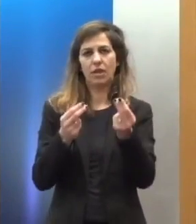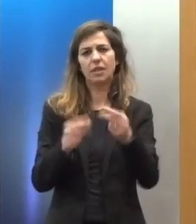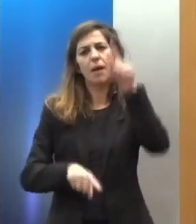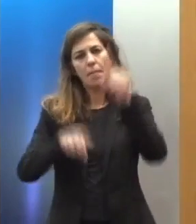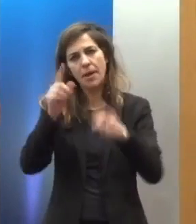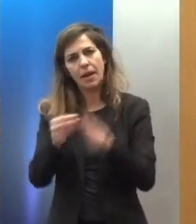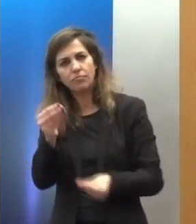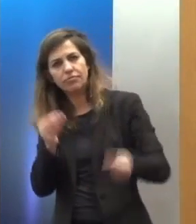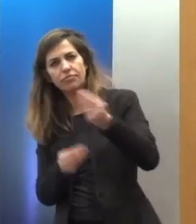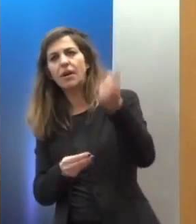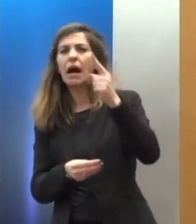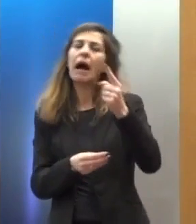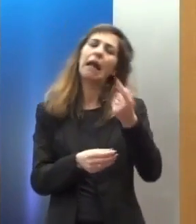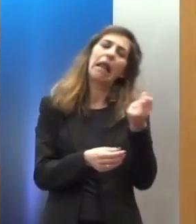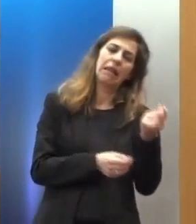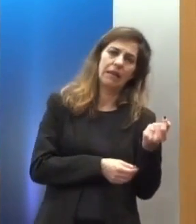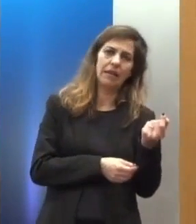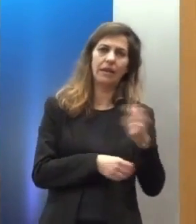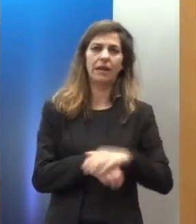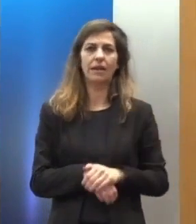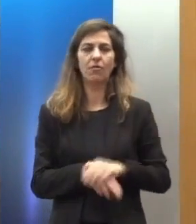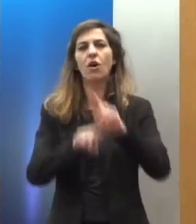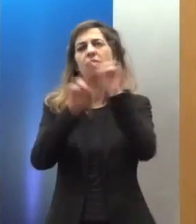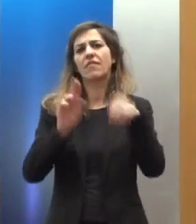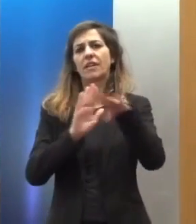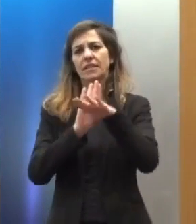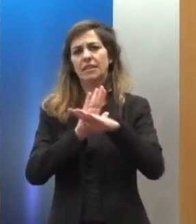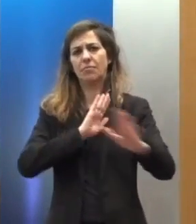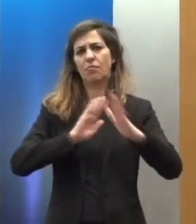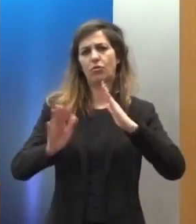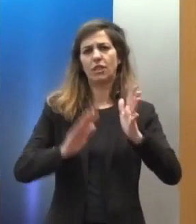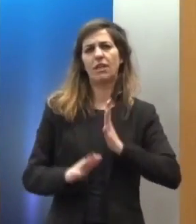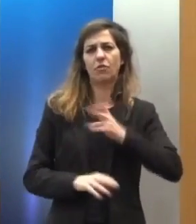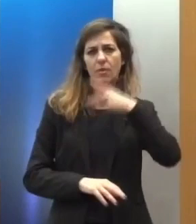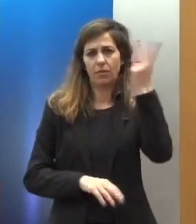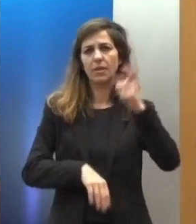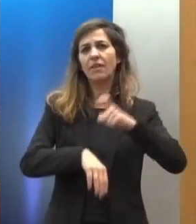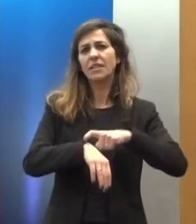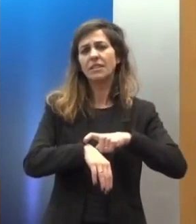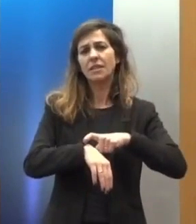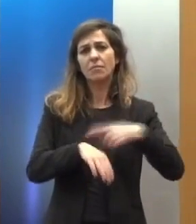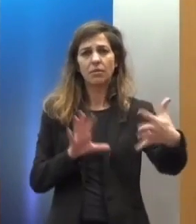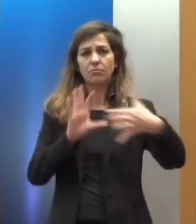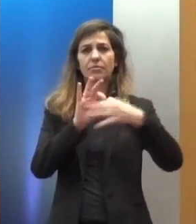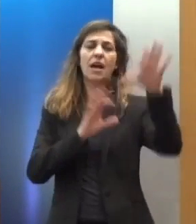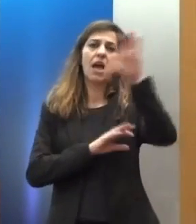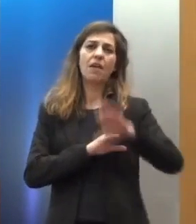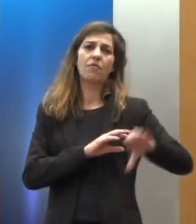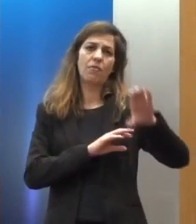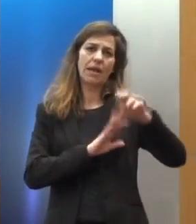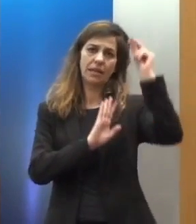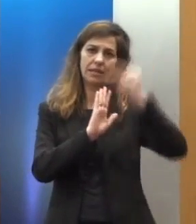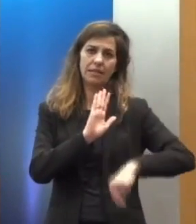Το Ευρωπαϊκό Σύστημα Προστασίας των Ανθρωπίνων Δικαιωμάτων έχοντας ως πυλόνες την Ευρωπαϊκή Σύμβαση για τα Δικαιώματα του